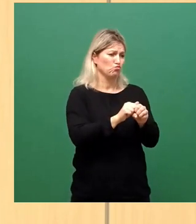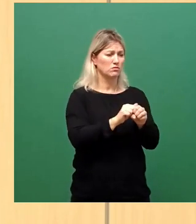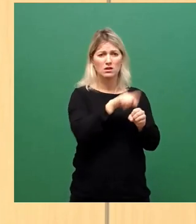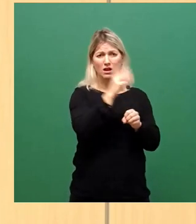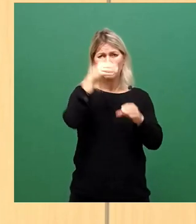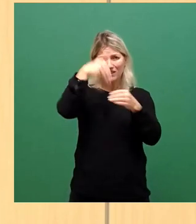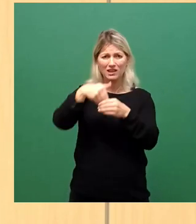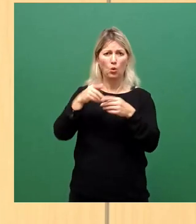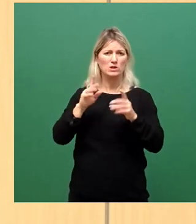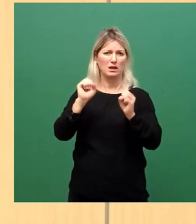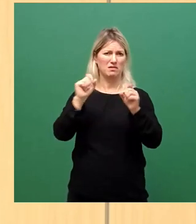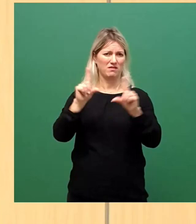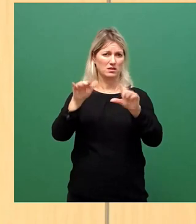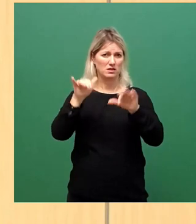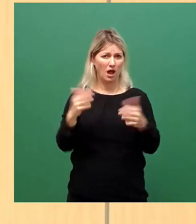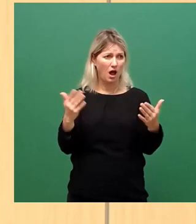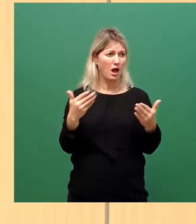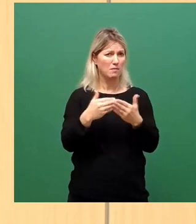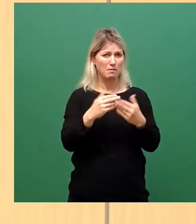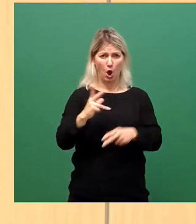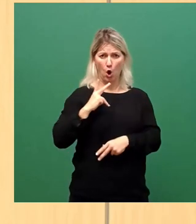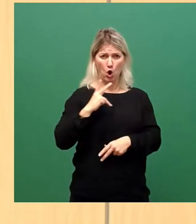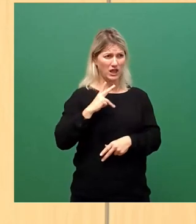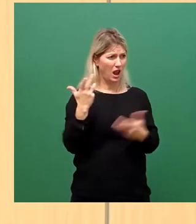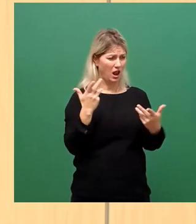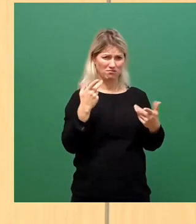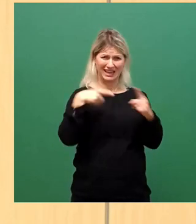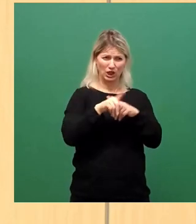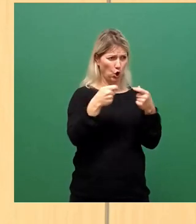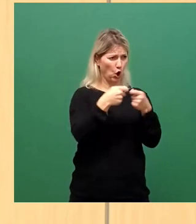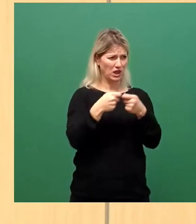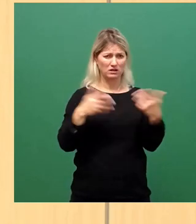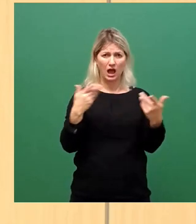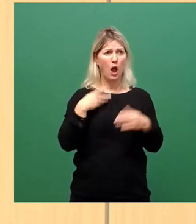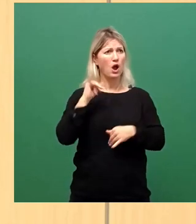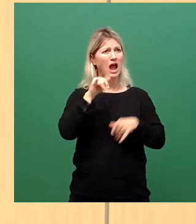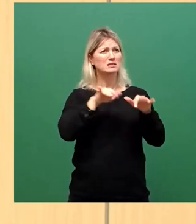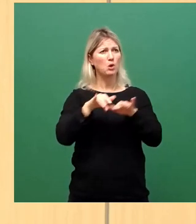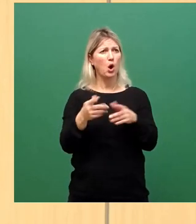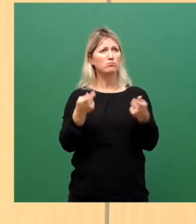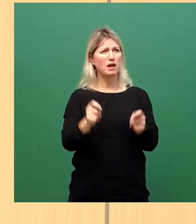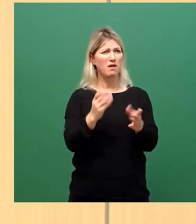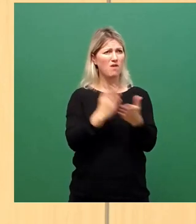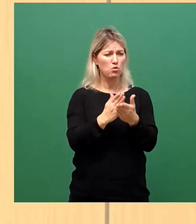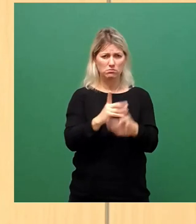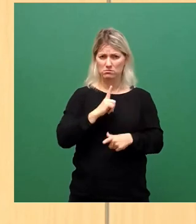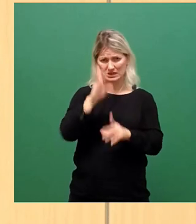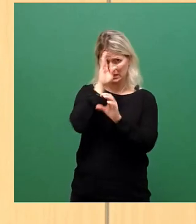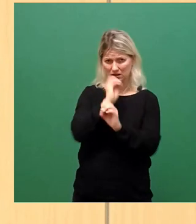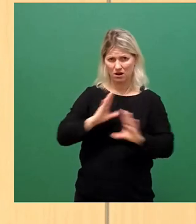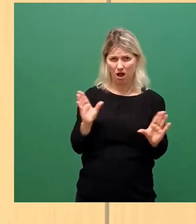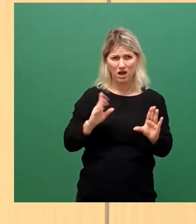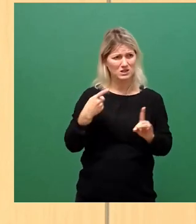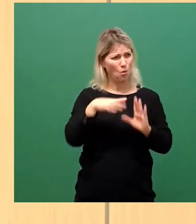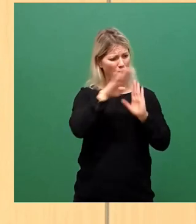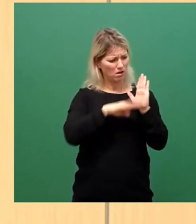wirklich keine engen Kontakte hervorbringen. Und warum ausgerechnet Reisebüros plötzlich schließen müssen, ist auch völlig unklar. Das sind Regelwerke ohne